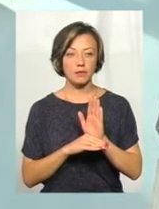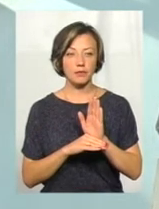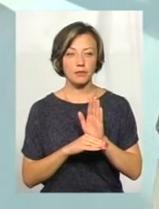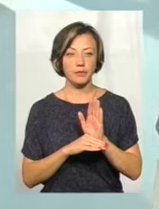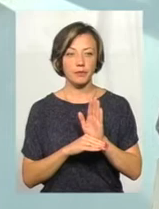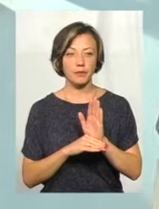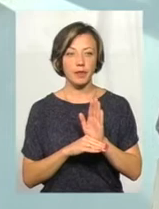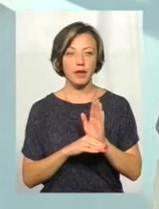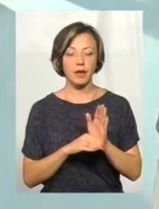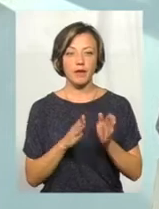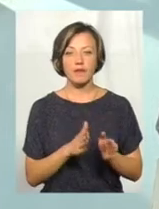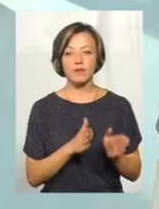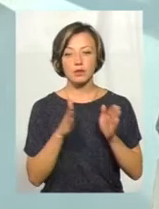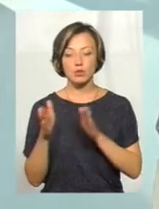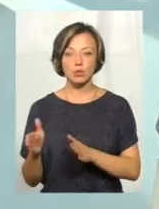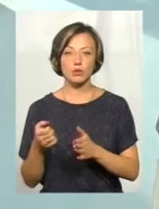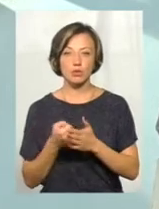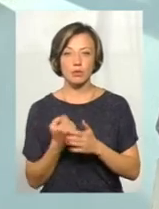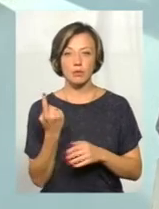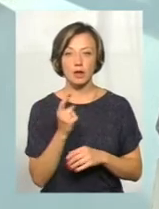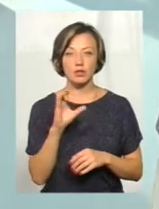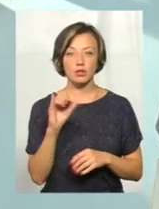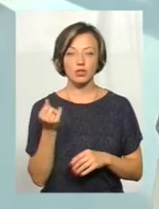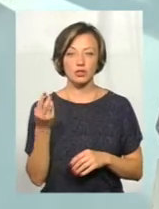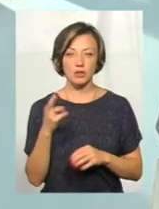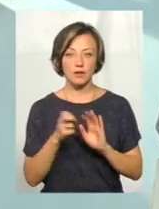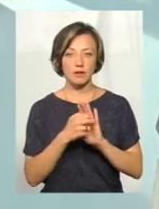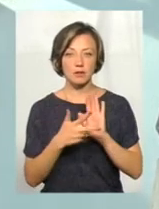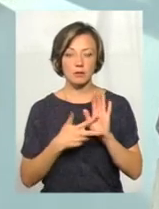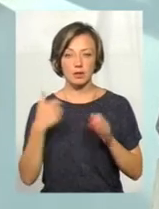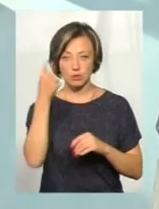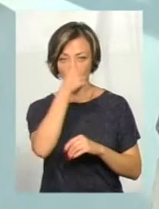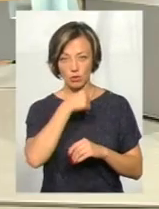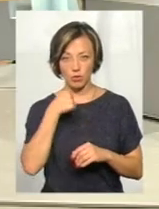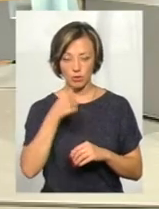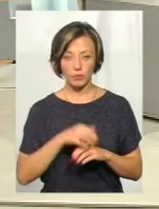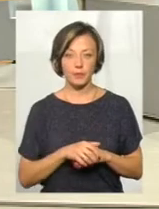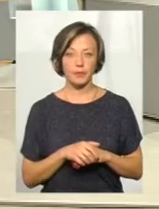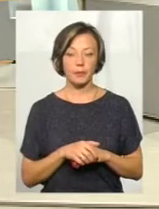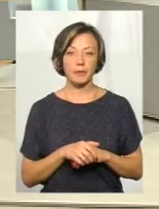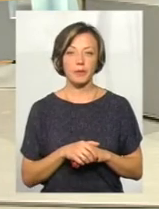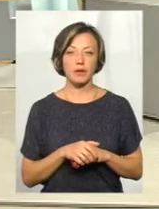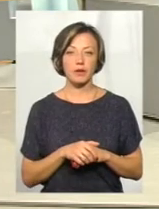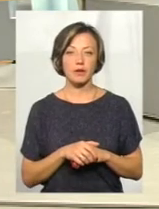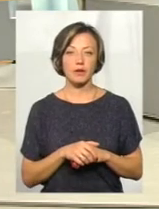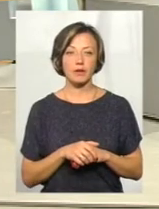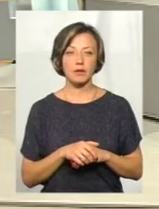переліку відстрочена до 1 січня 2018 року. З приводу